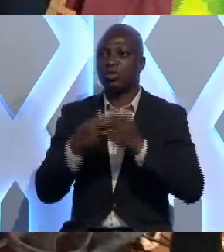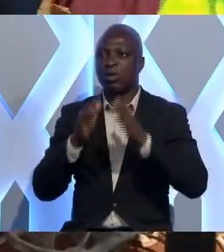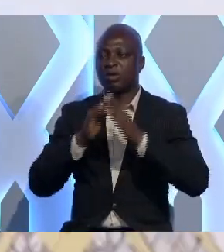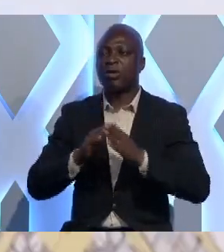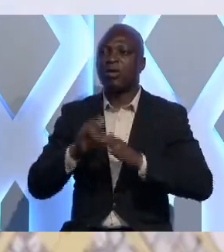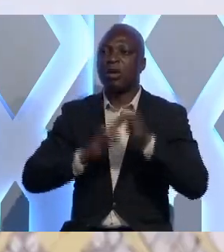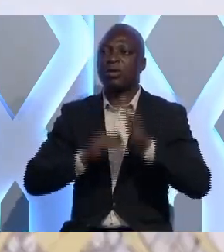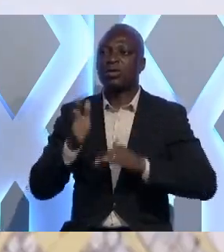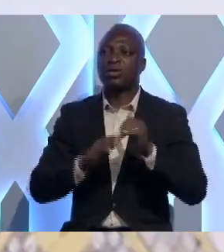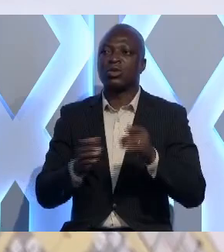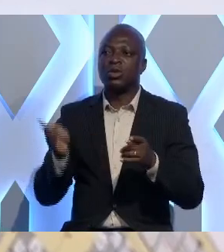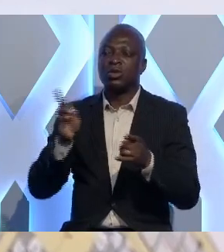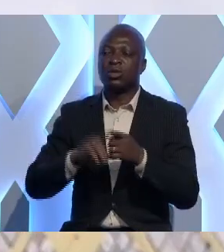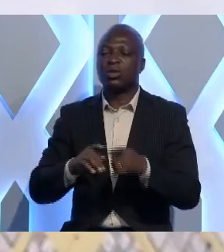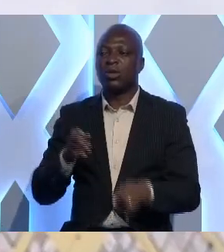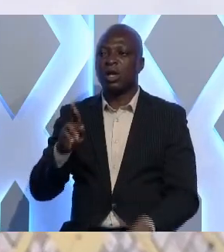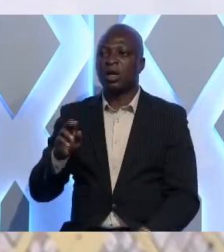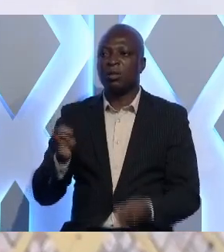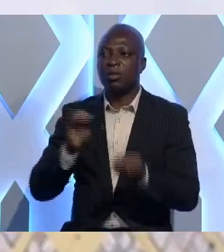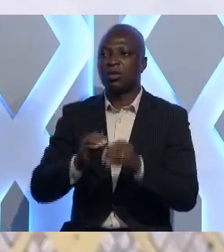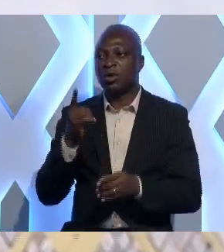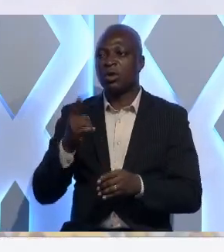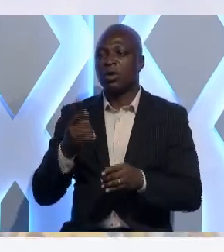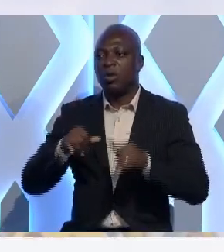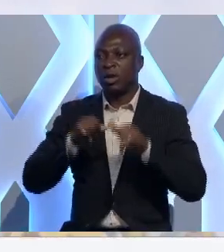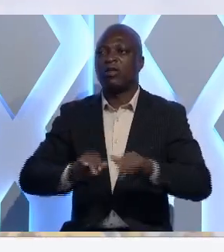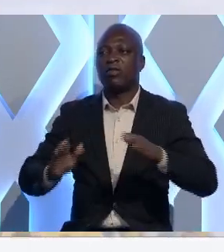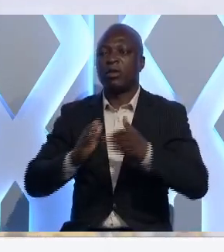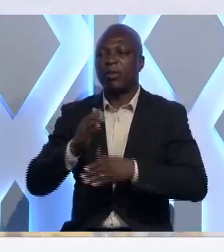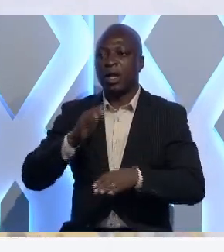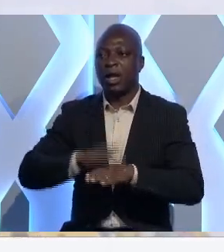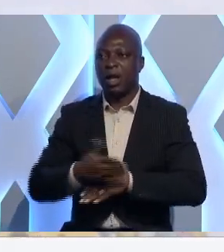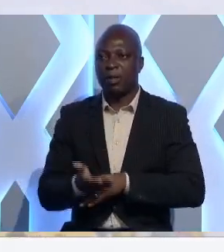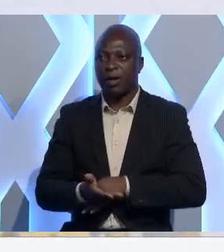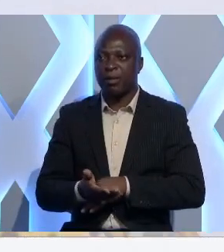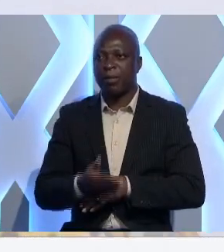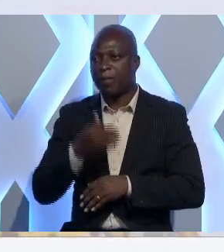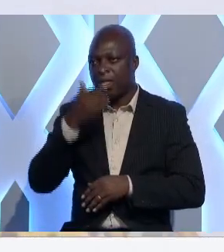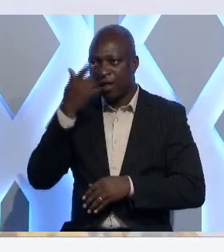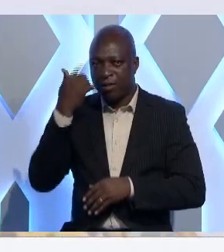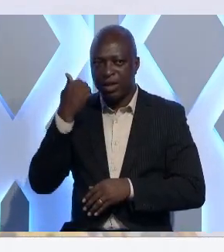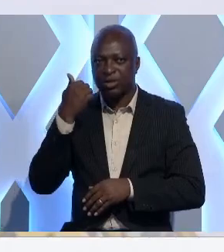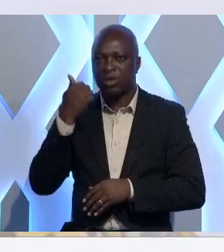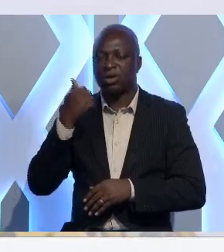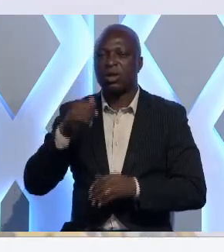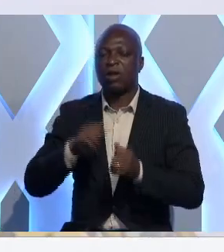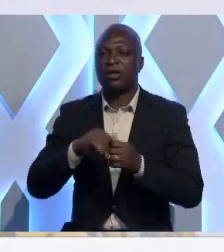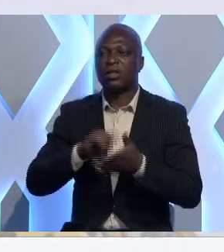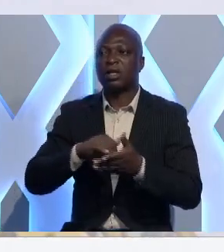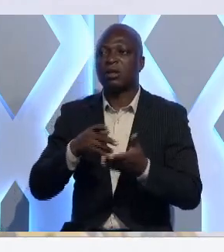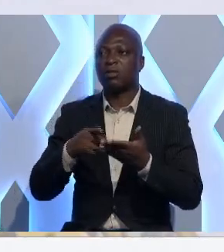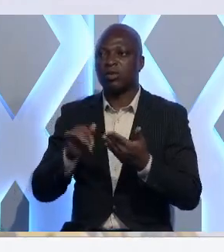construire juste le R plus 1. Le reste va se faire par après. Parce que le CERN c'est un projet